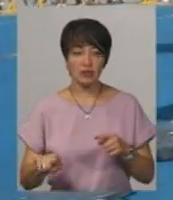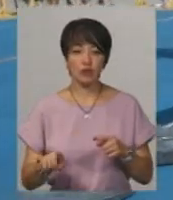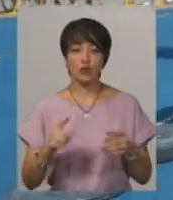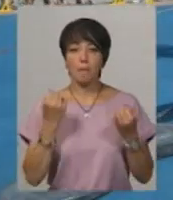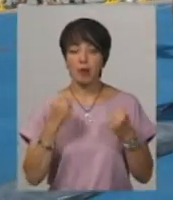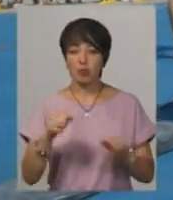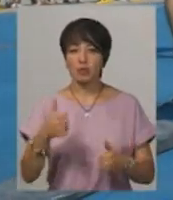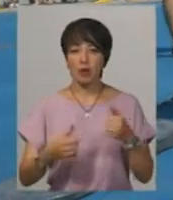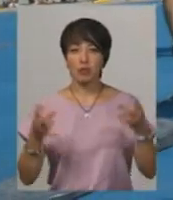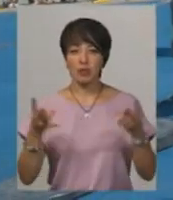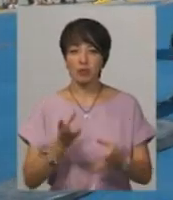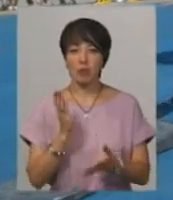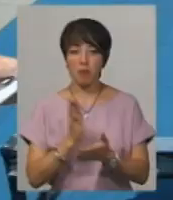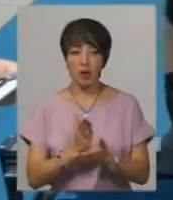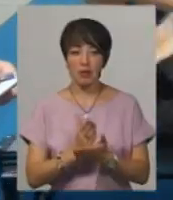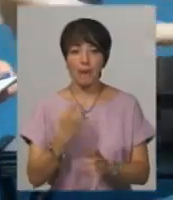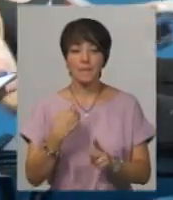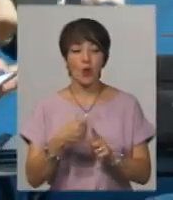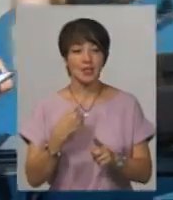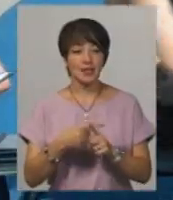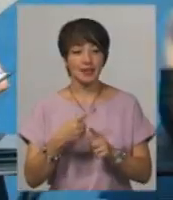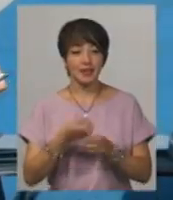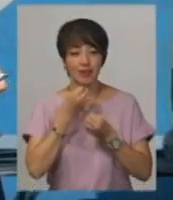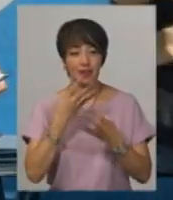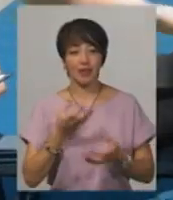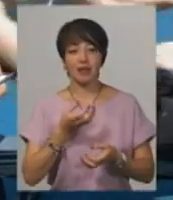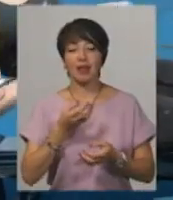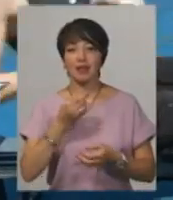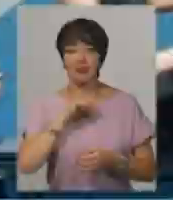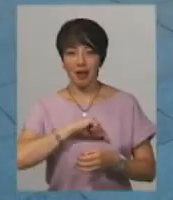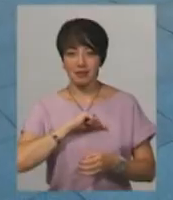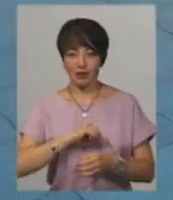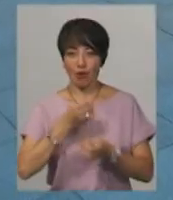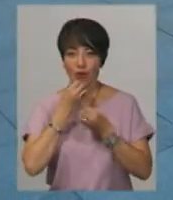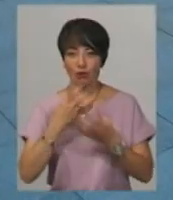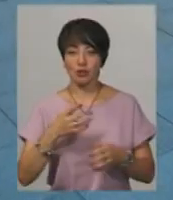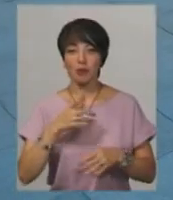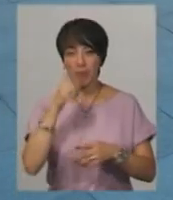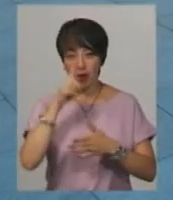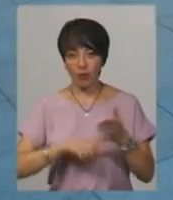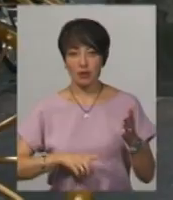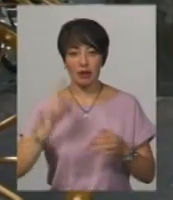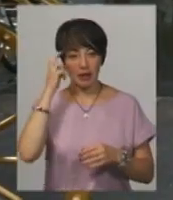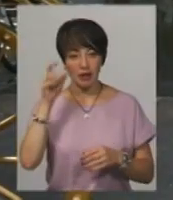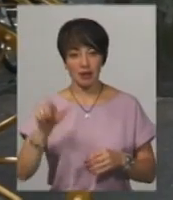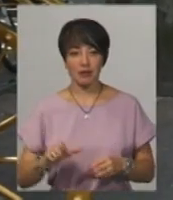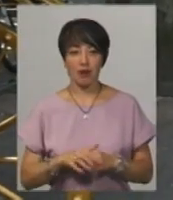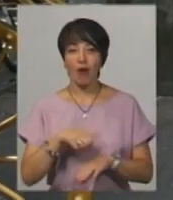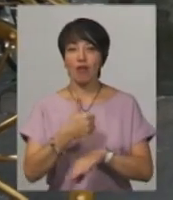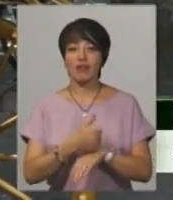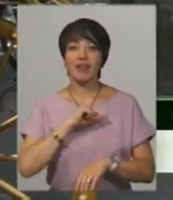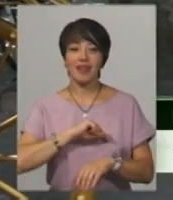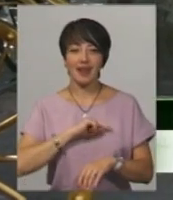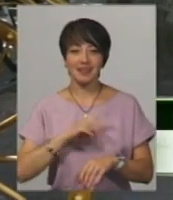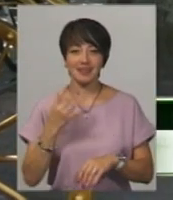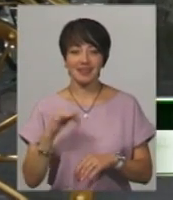перемогти у змагання, потрібно мати позитивне налаштування і хороший настрій. Переконана киянка Наділія Мельничанко. Саме головне настрій.